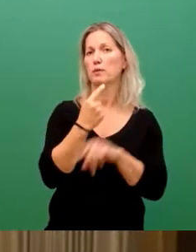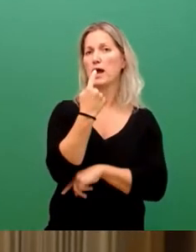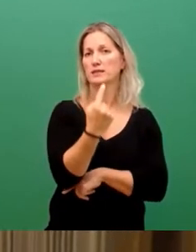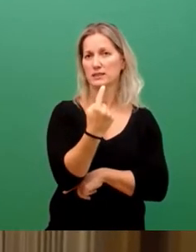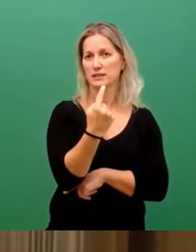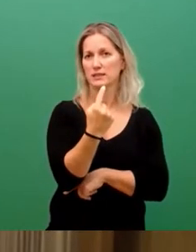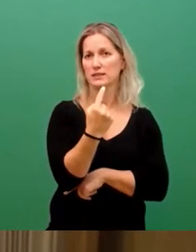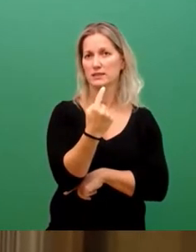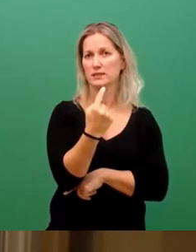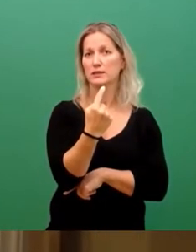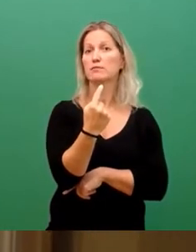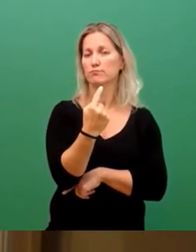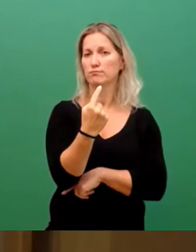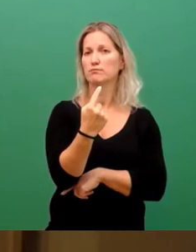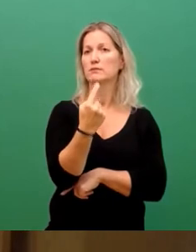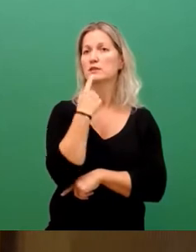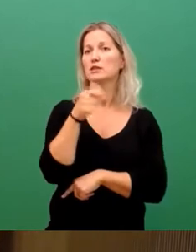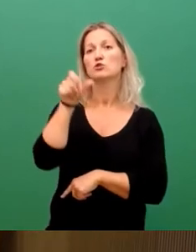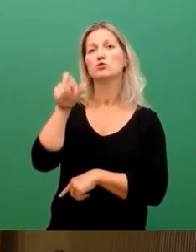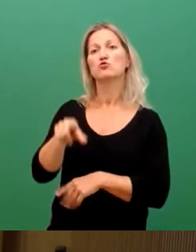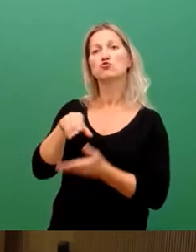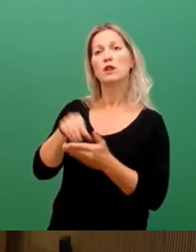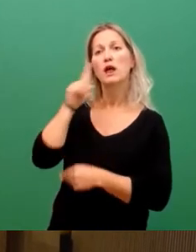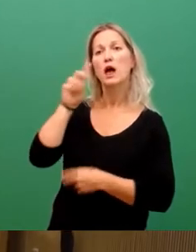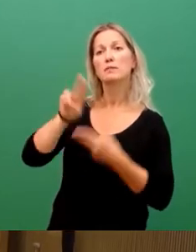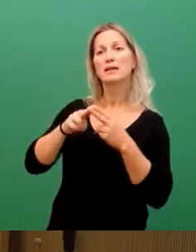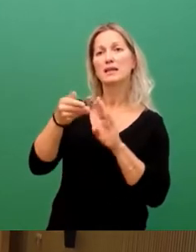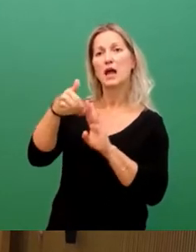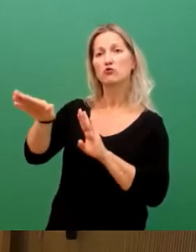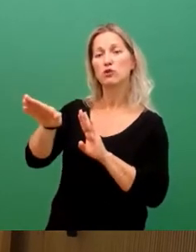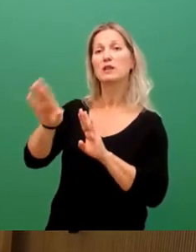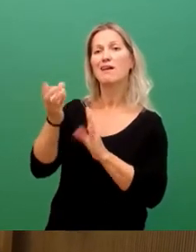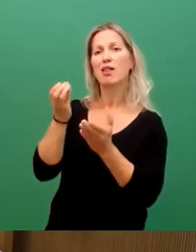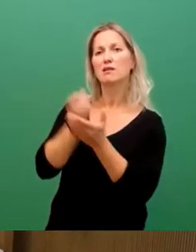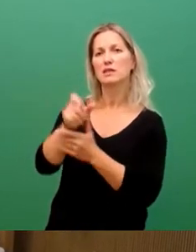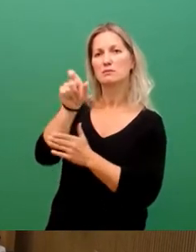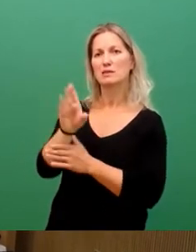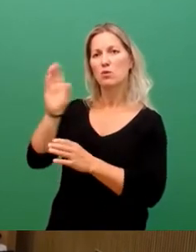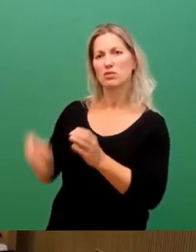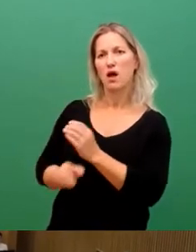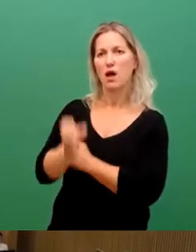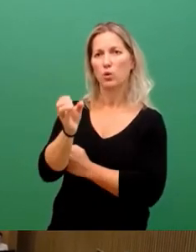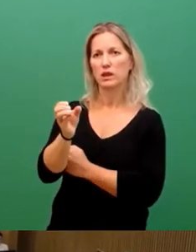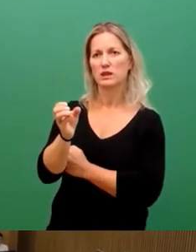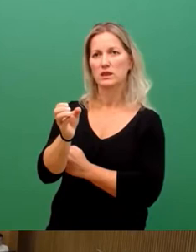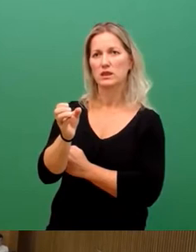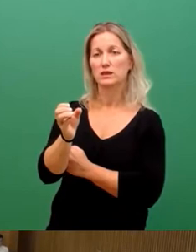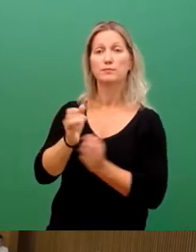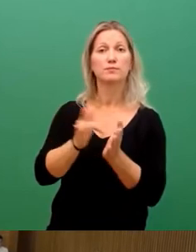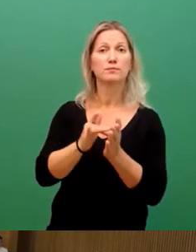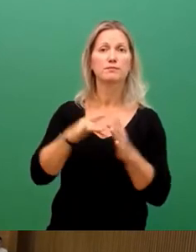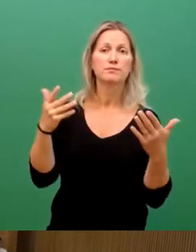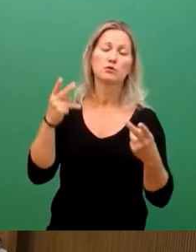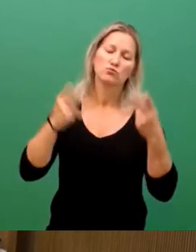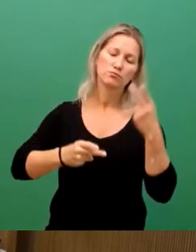Ausscheiden eines Stadtratsmitgliedes und Nachrücken einer Ersatzperson. Der Anlass ist ein trauriger